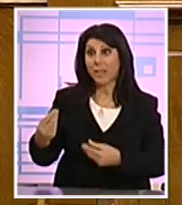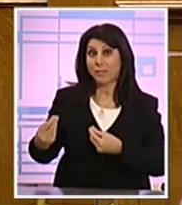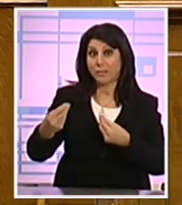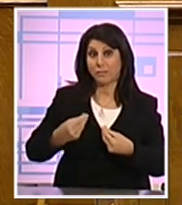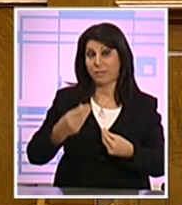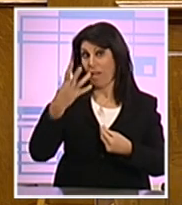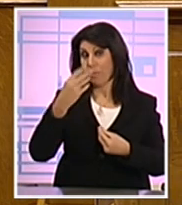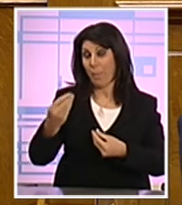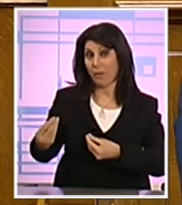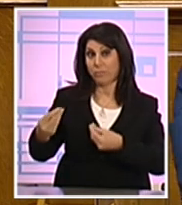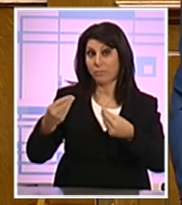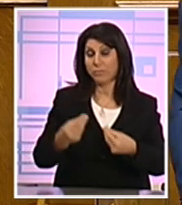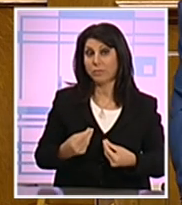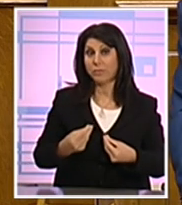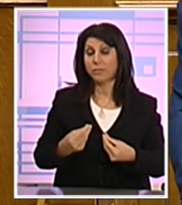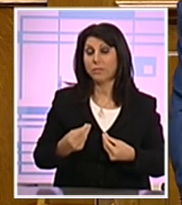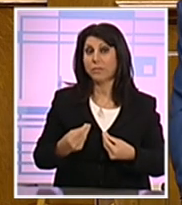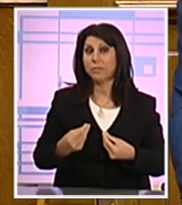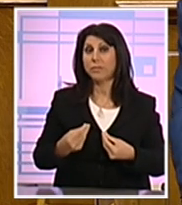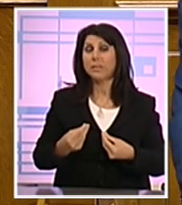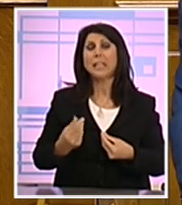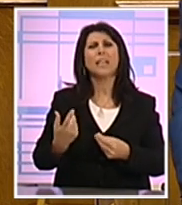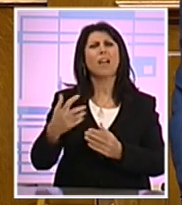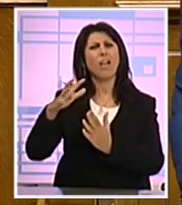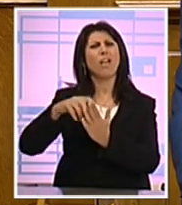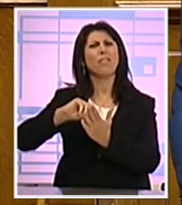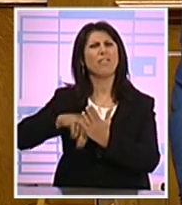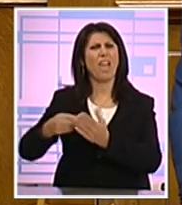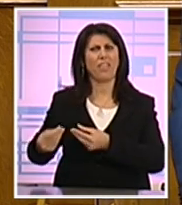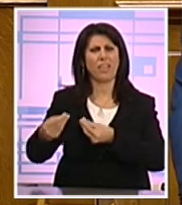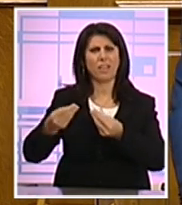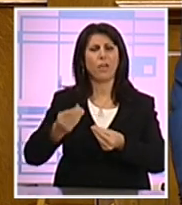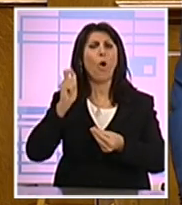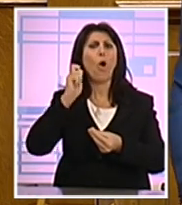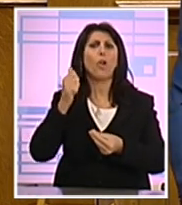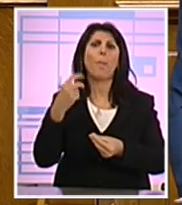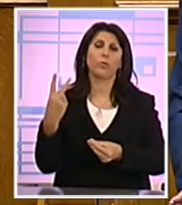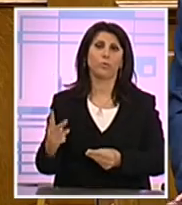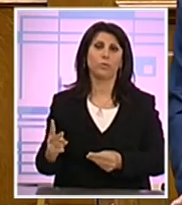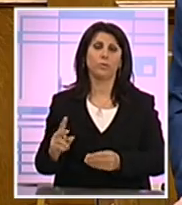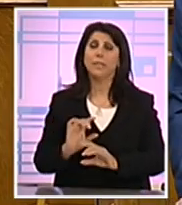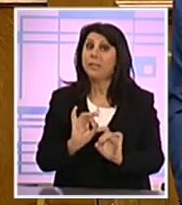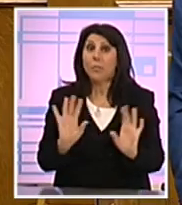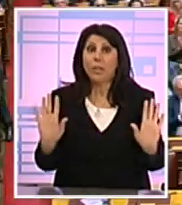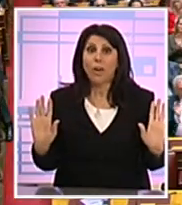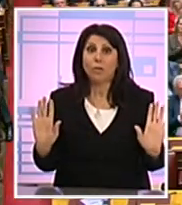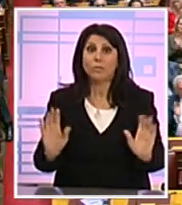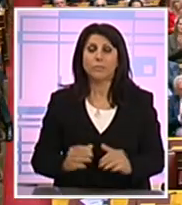Παπανδρέου, κληρονόμησα ρητά στη Διαθήκη του το όνομά του. Τίποτε άλλο.